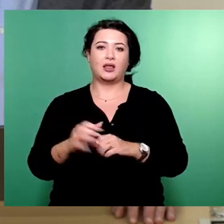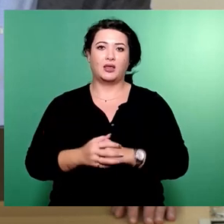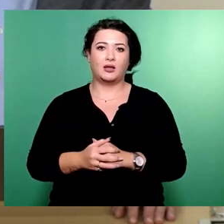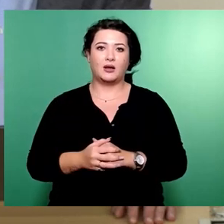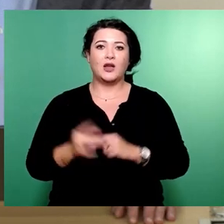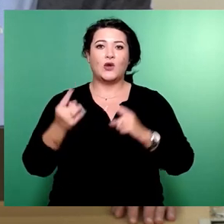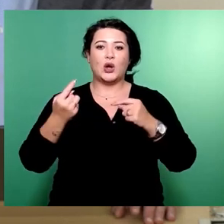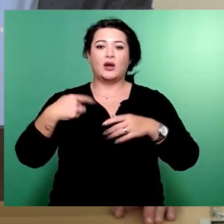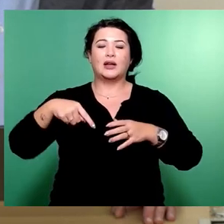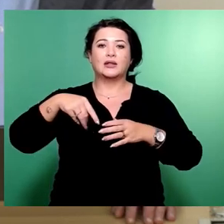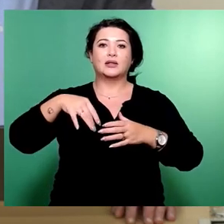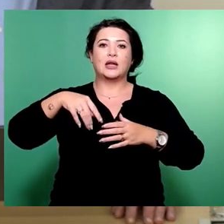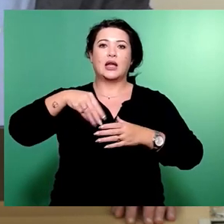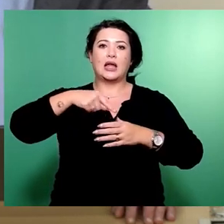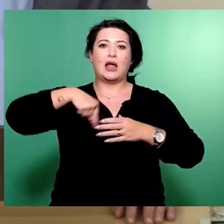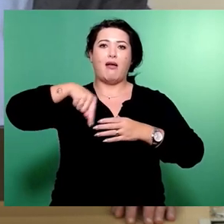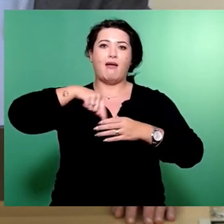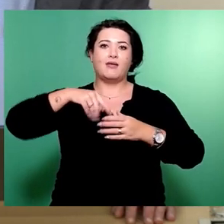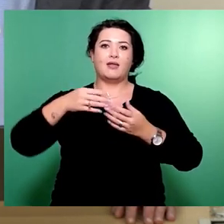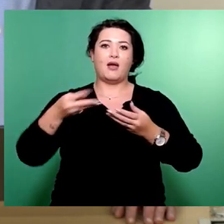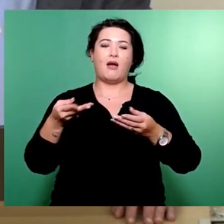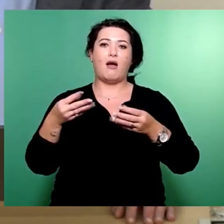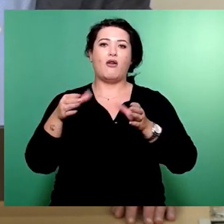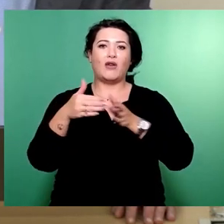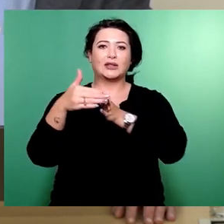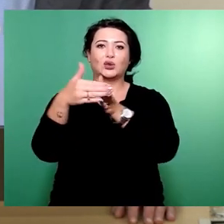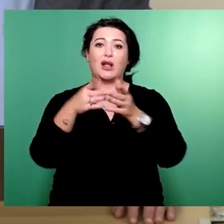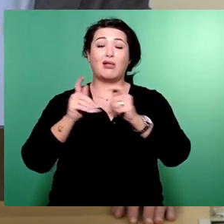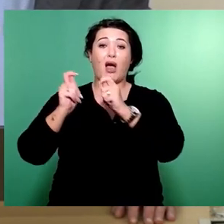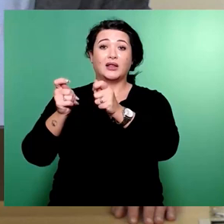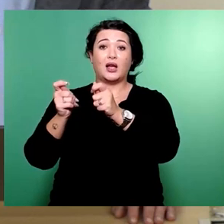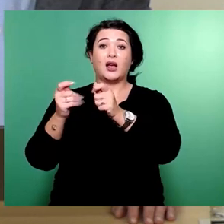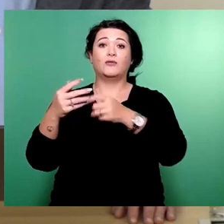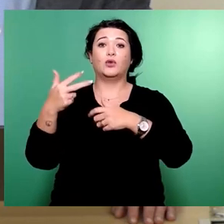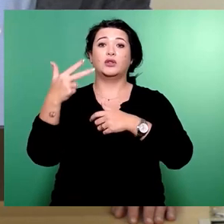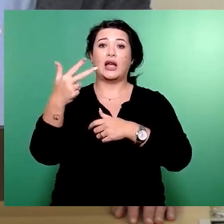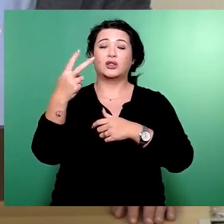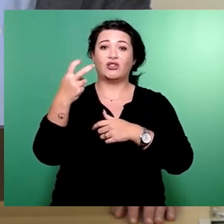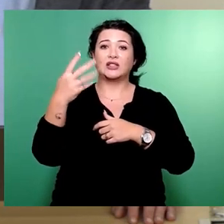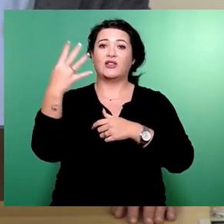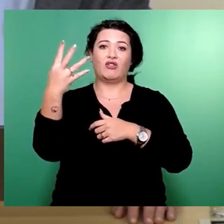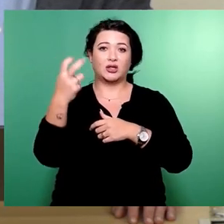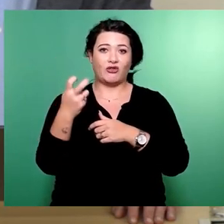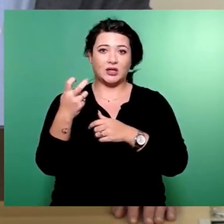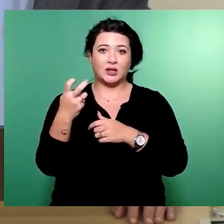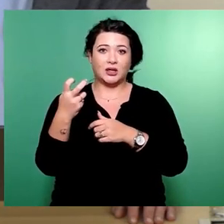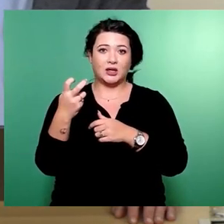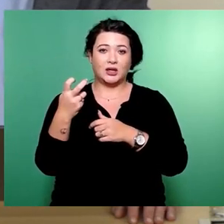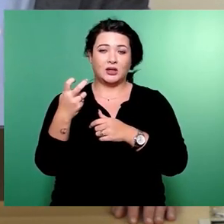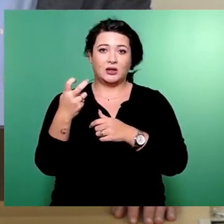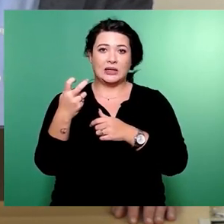Änderungsantrag werden für 2023-2024, anders als dargestellt, keine